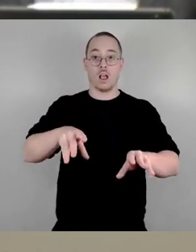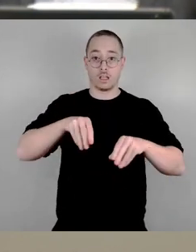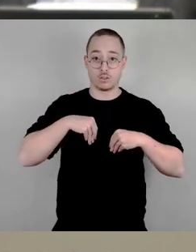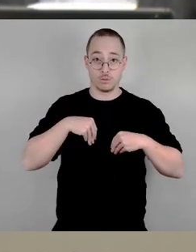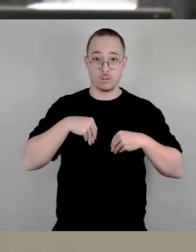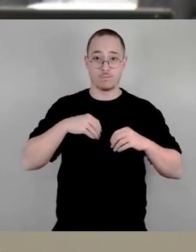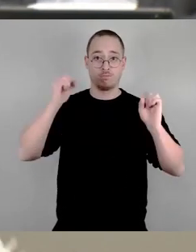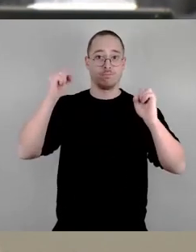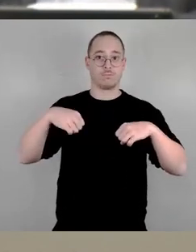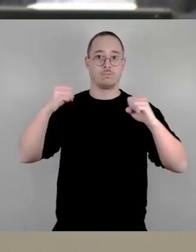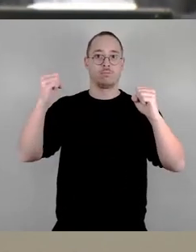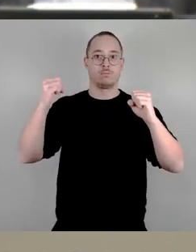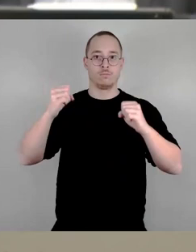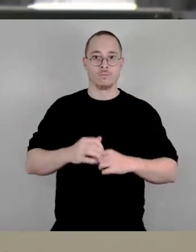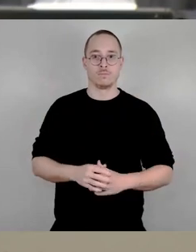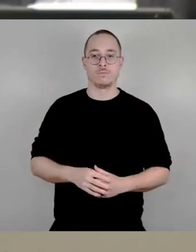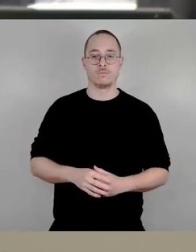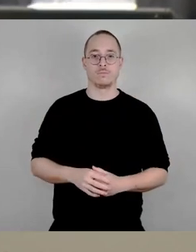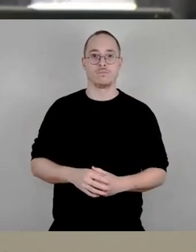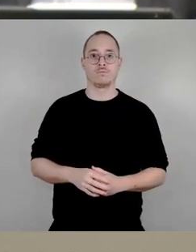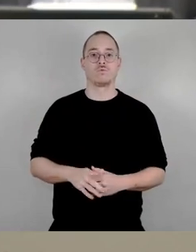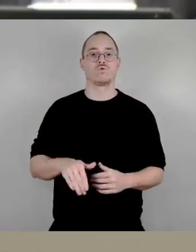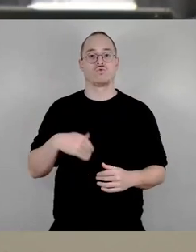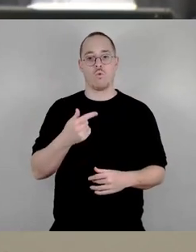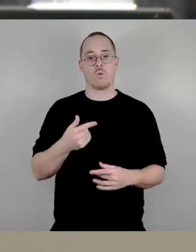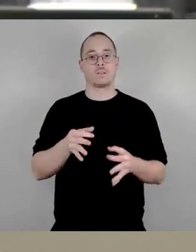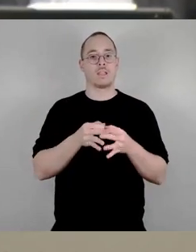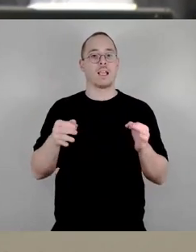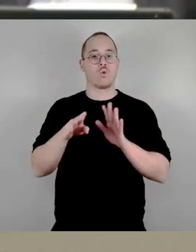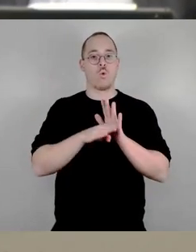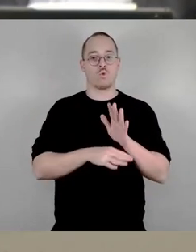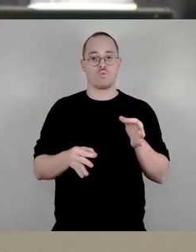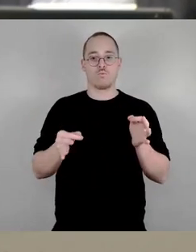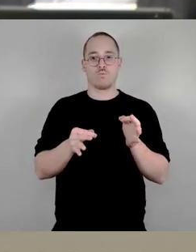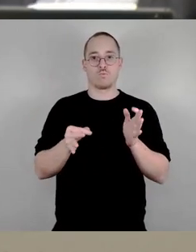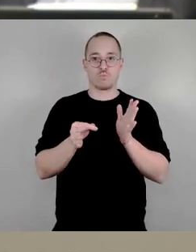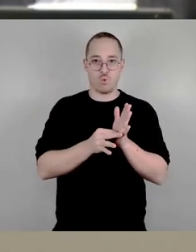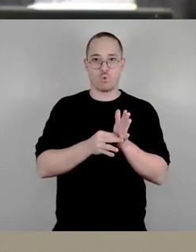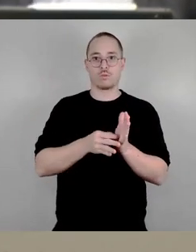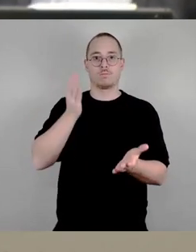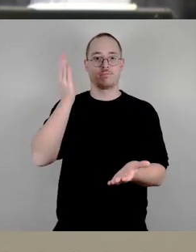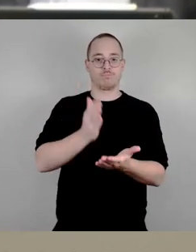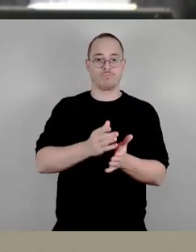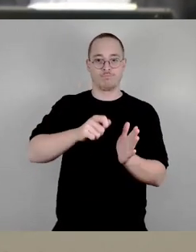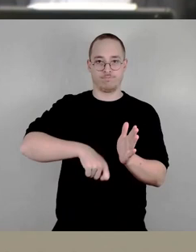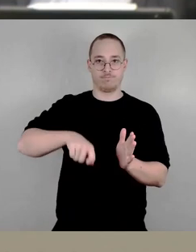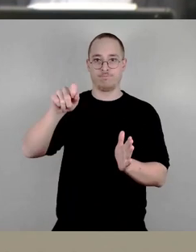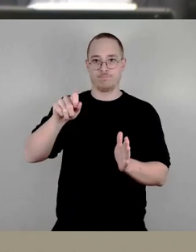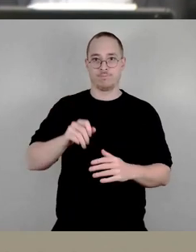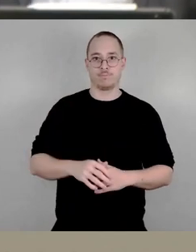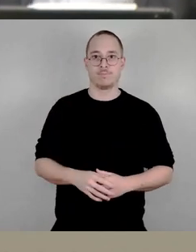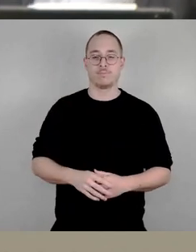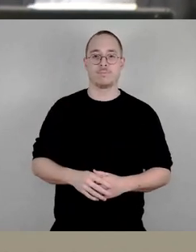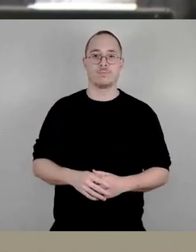und damit der Tagesordnungspunkt beendet. Wir haben